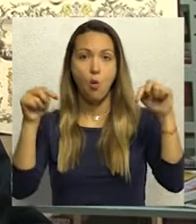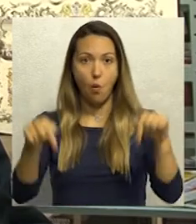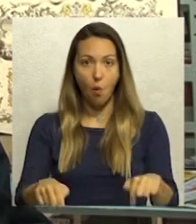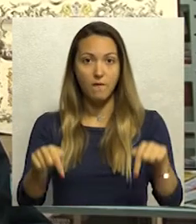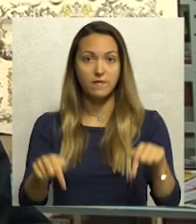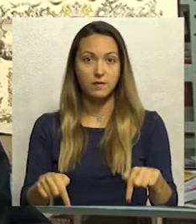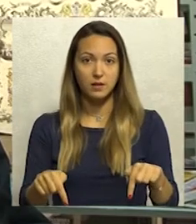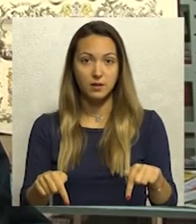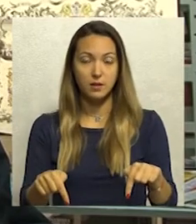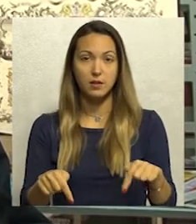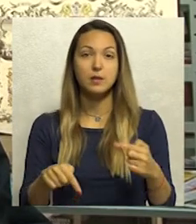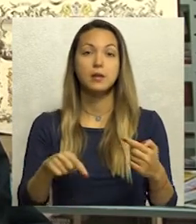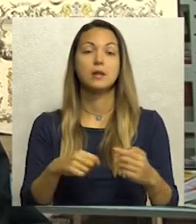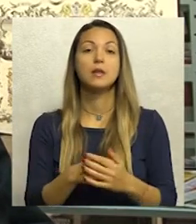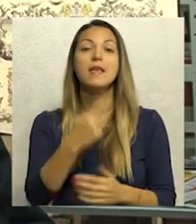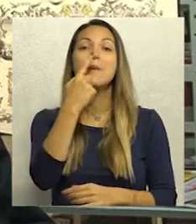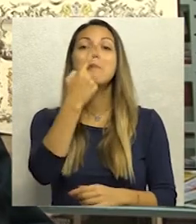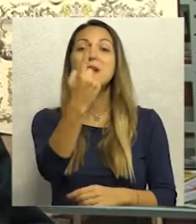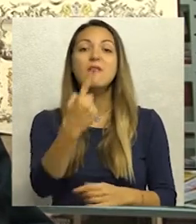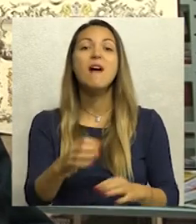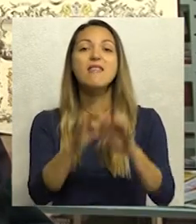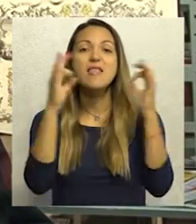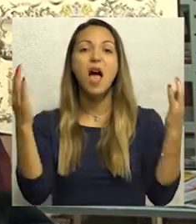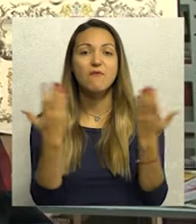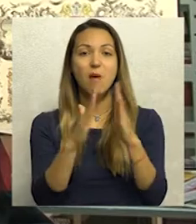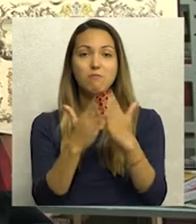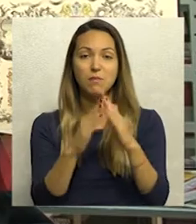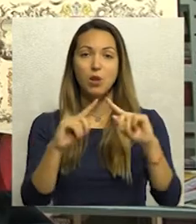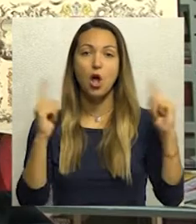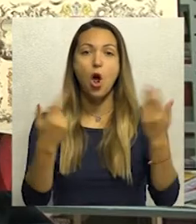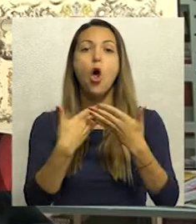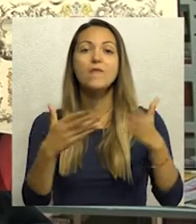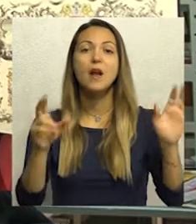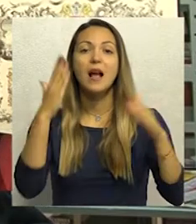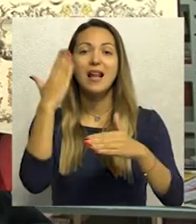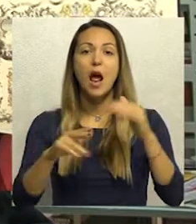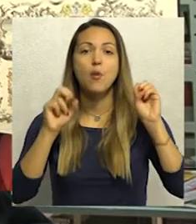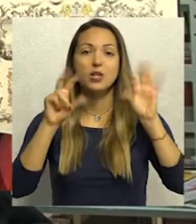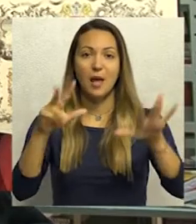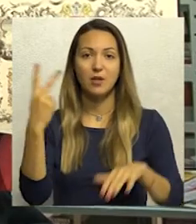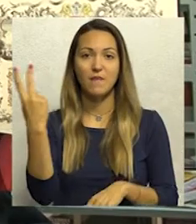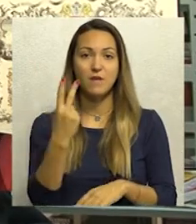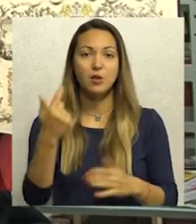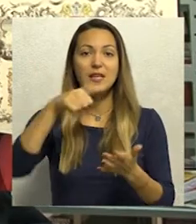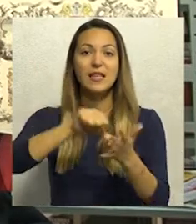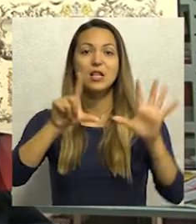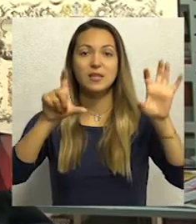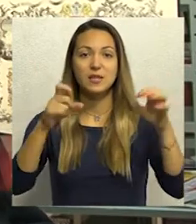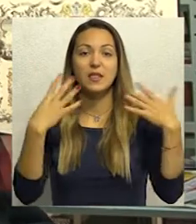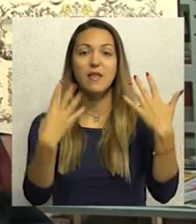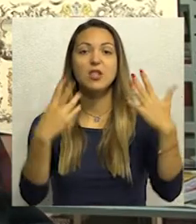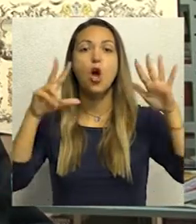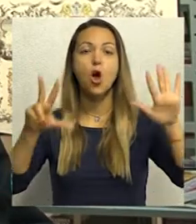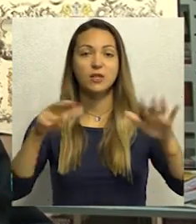podatak, prva javna biblioteka kod Srba, otvorena krajem 18. veka, tato je 1798. godine,